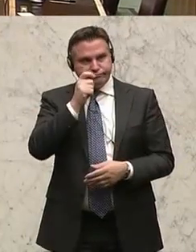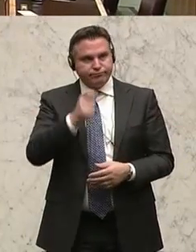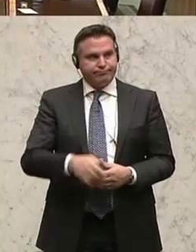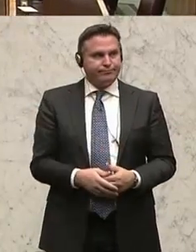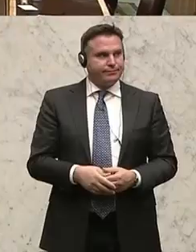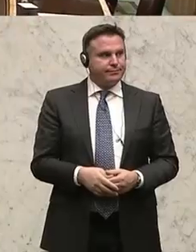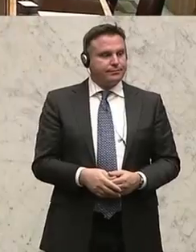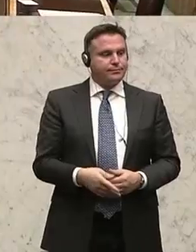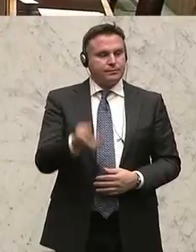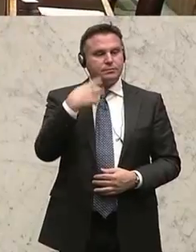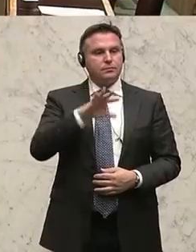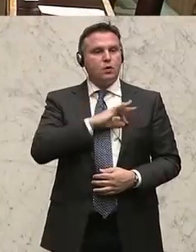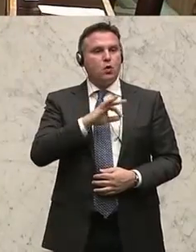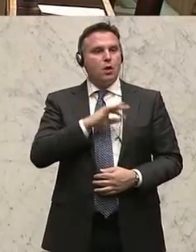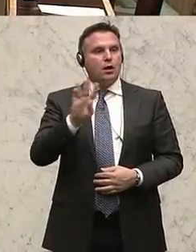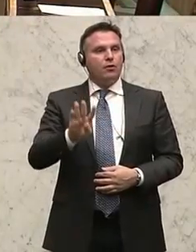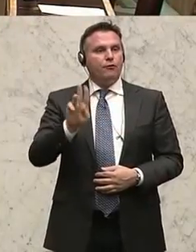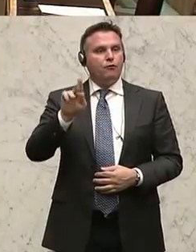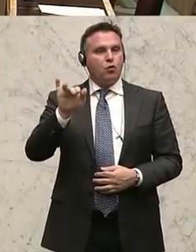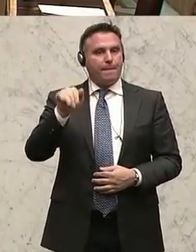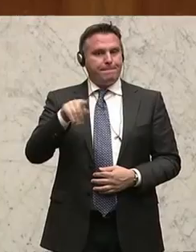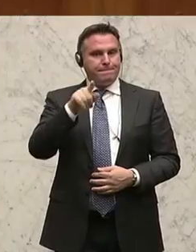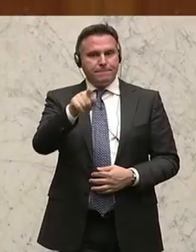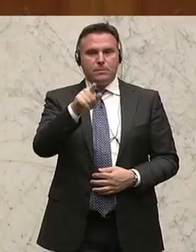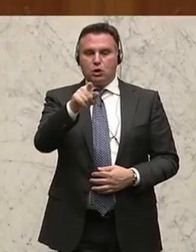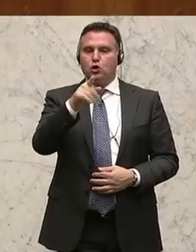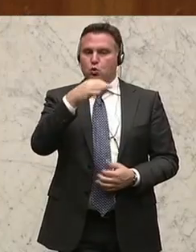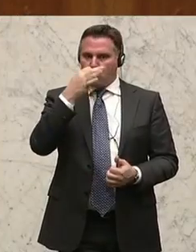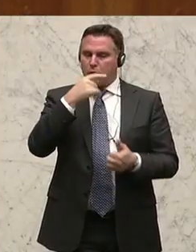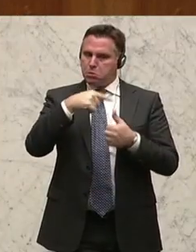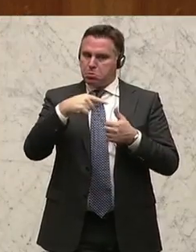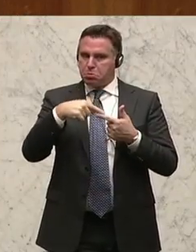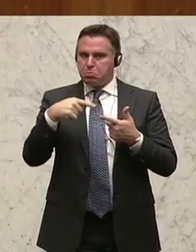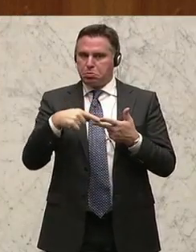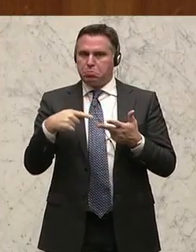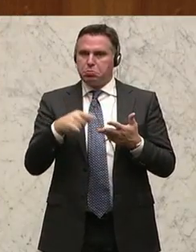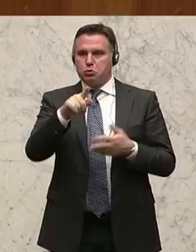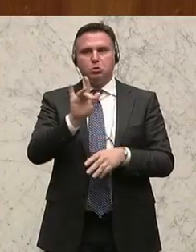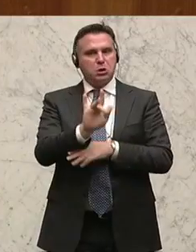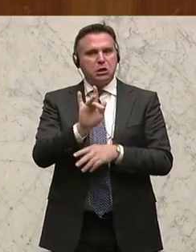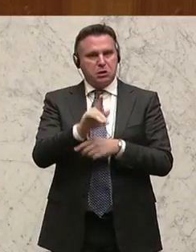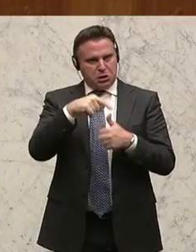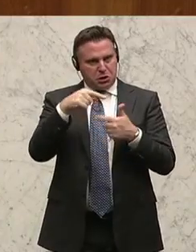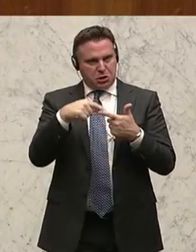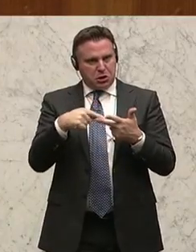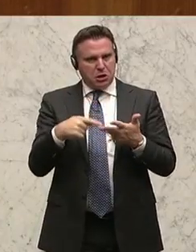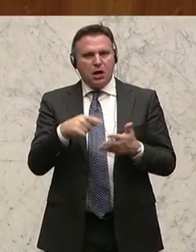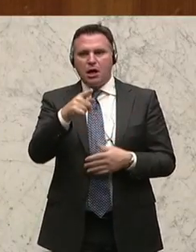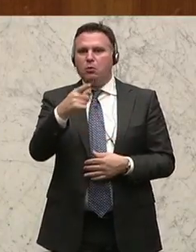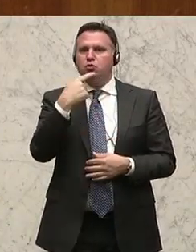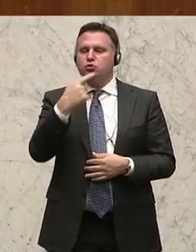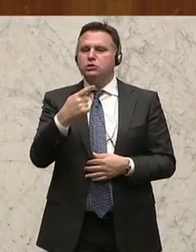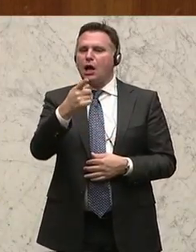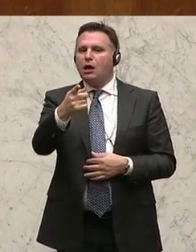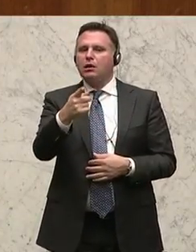Ja, Herr Kollege Wurm, Sie haben jetzt einige Maßnahmen aufgezählt, die Sie kritisieren. Sie haben aber nicht gesagt, zum Beispiel kein